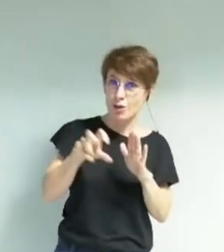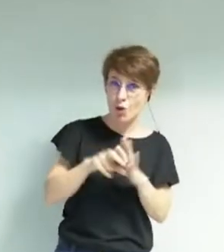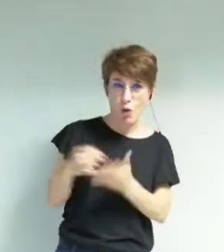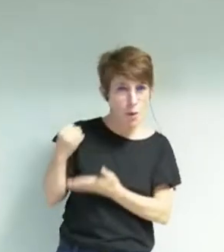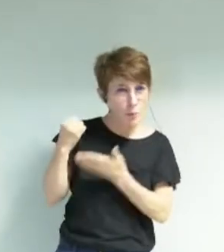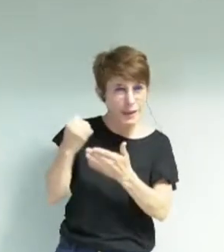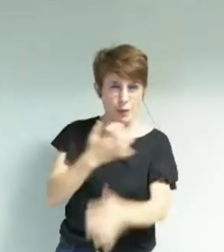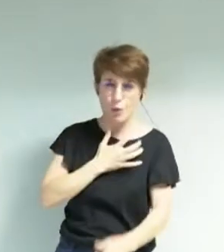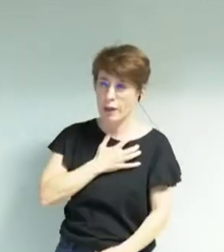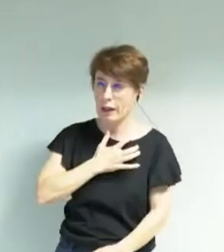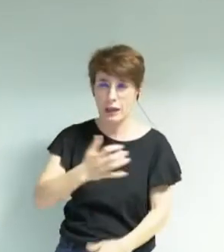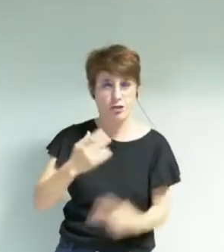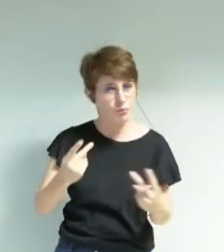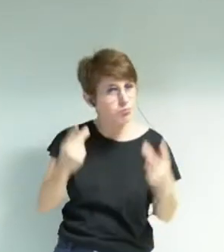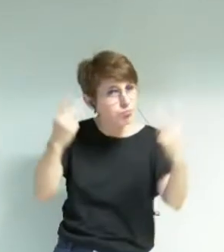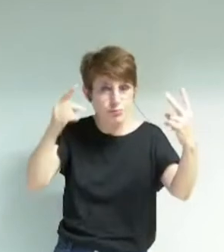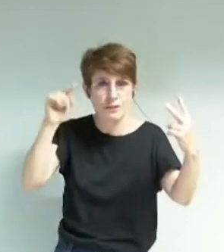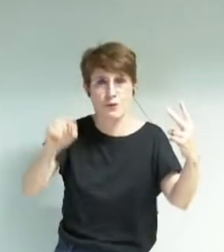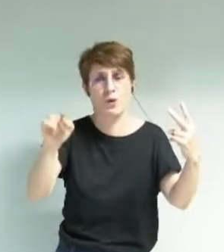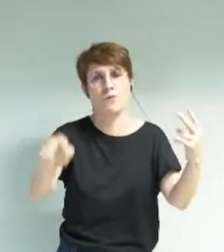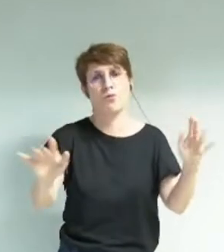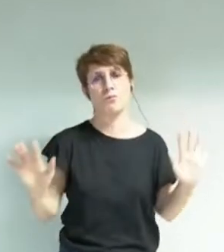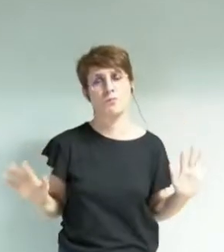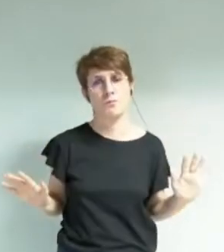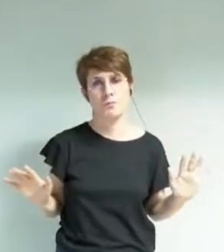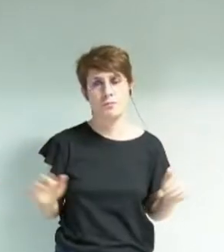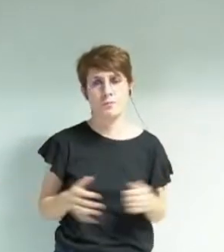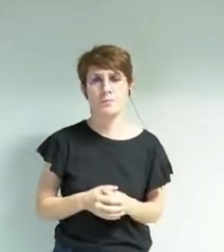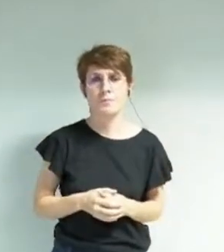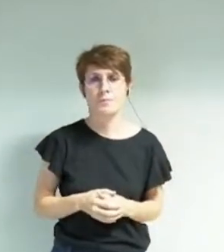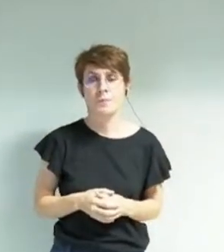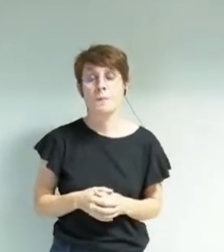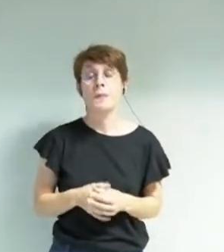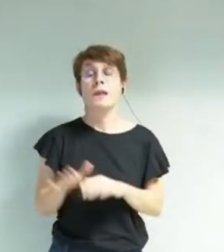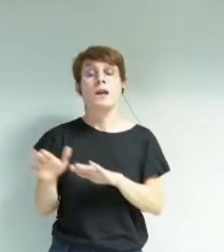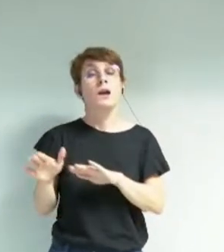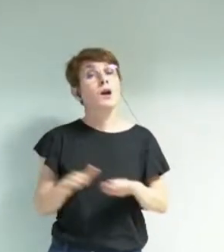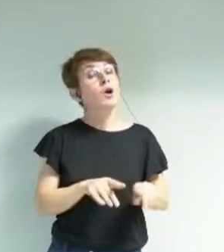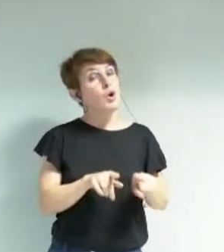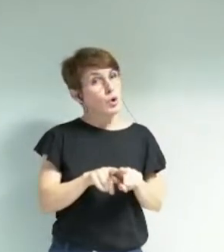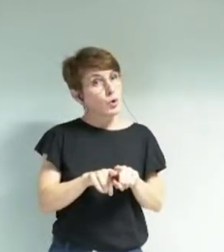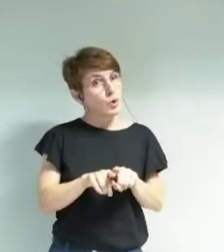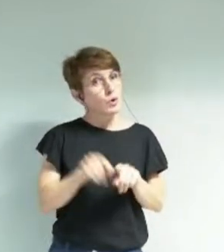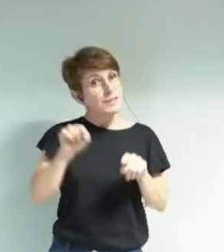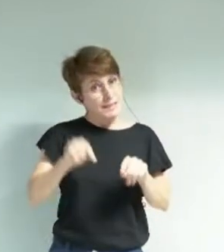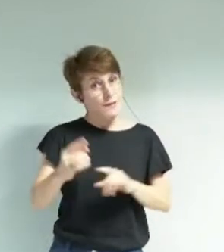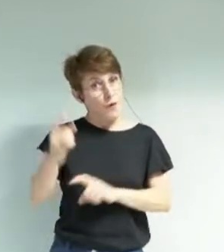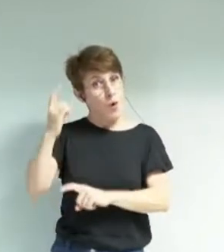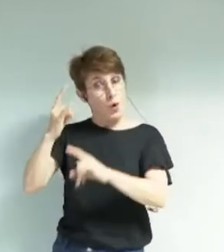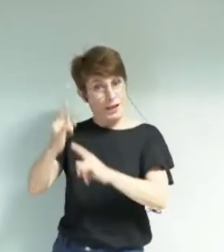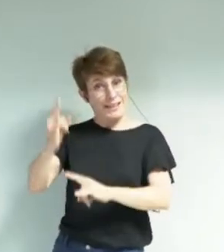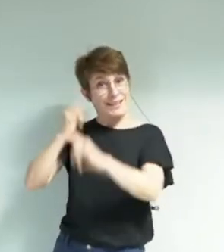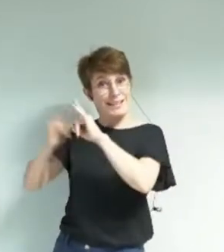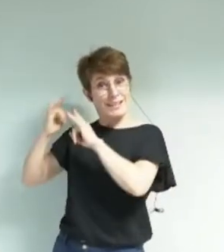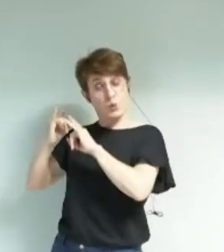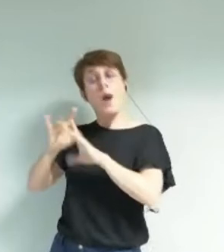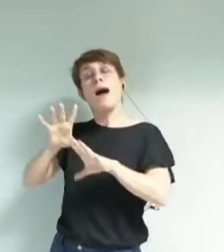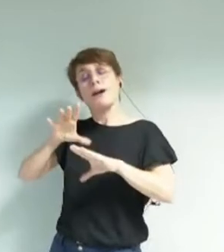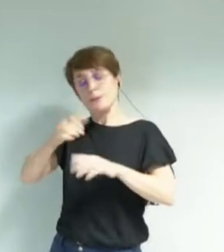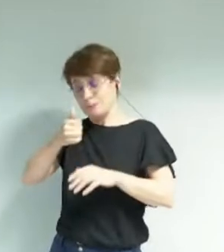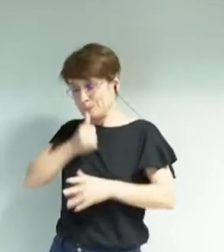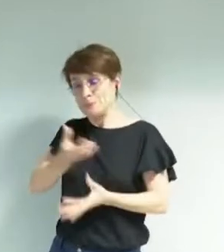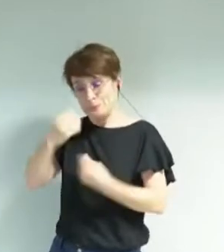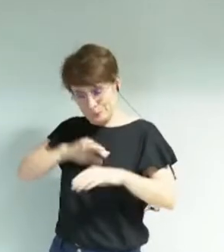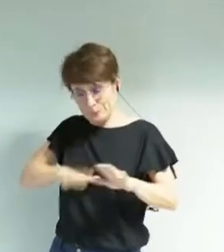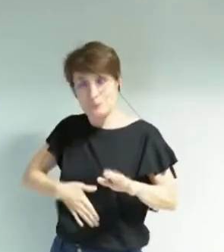et à mettre en valeur. En outre, nous devons assumer toute notre histoire. La Ville s'est engagée depuis